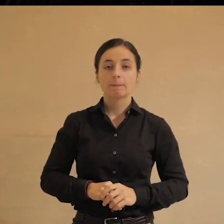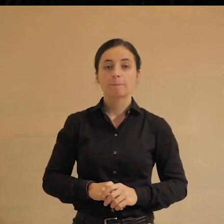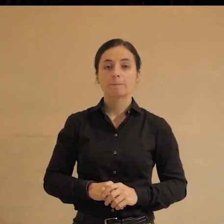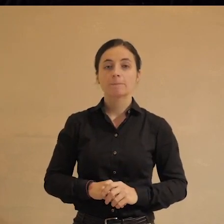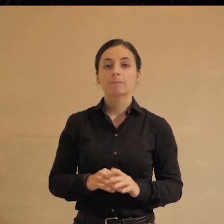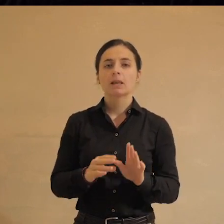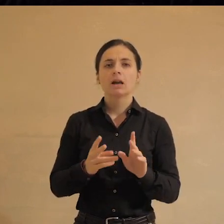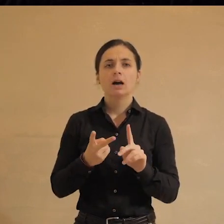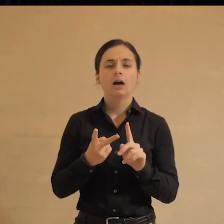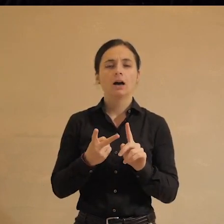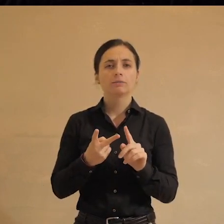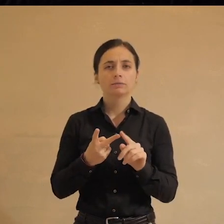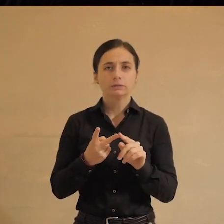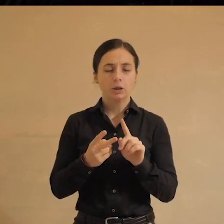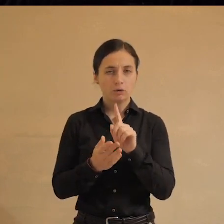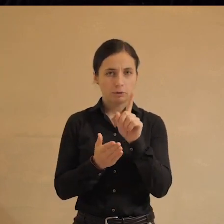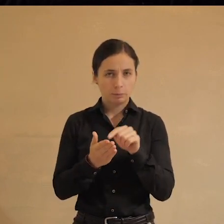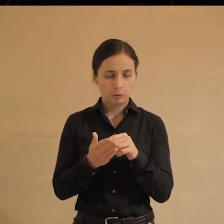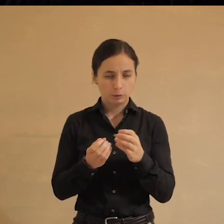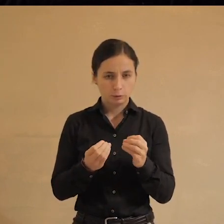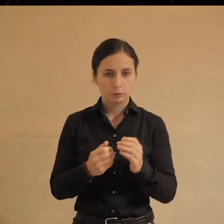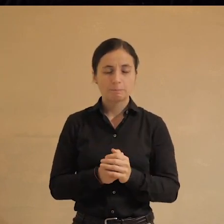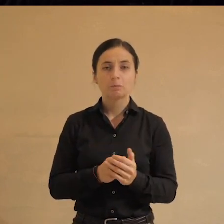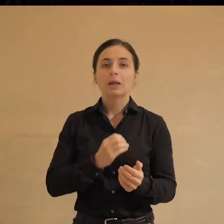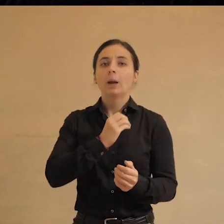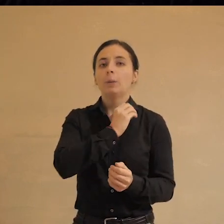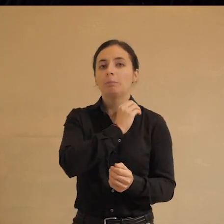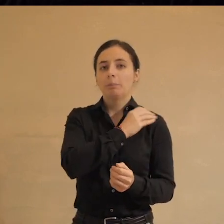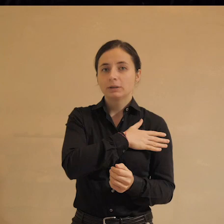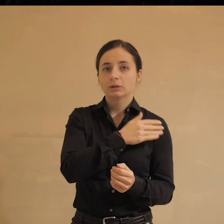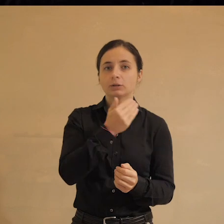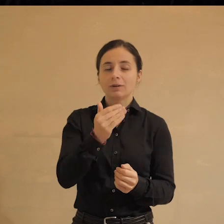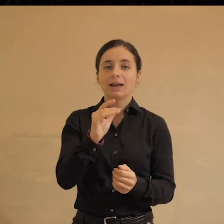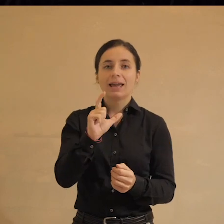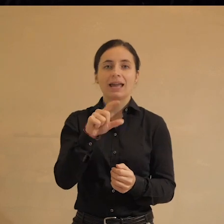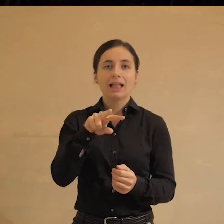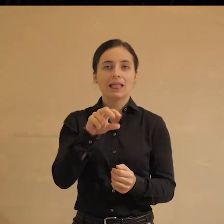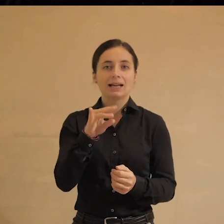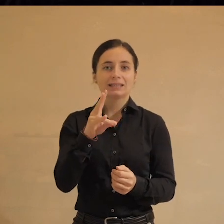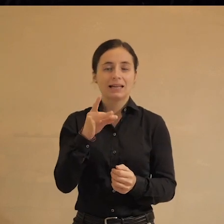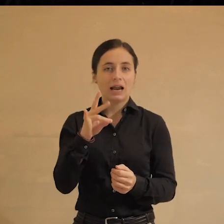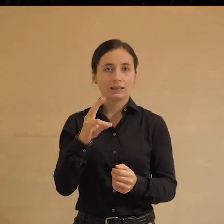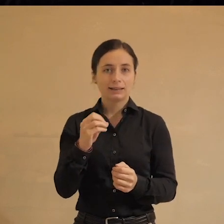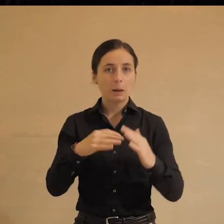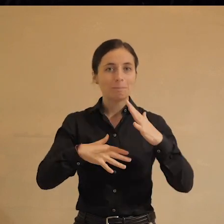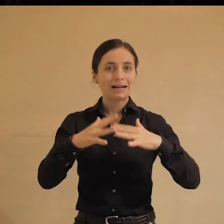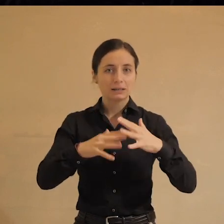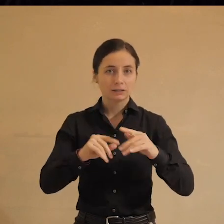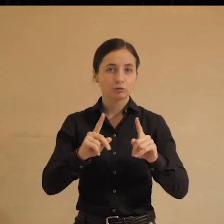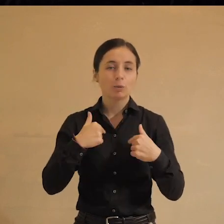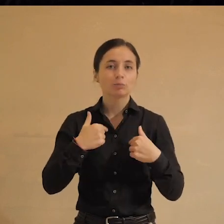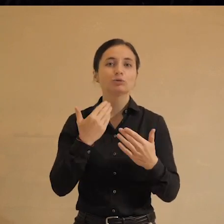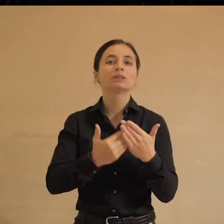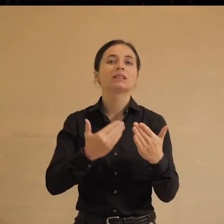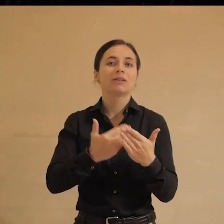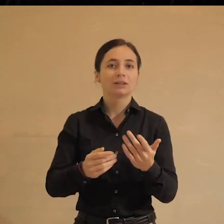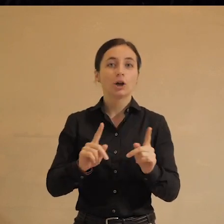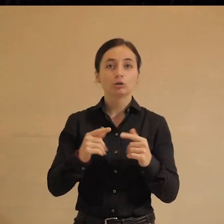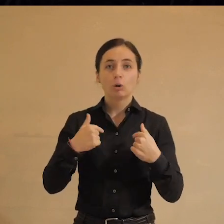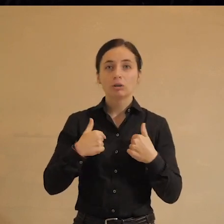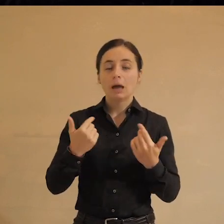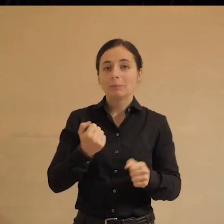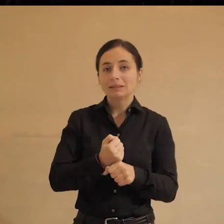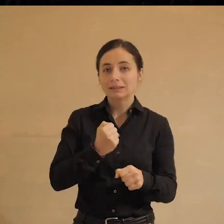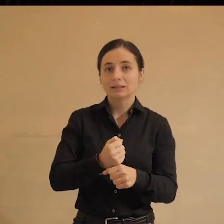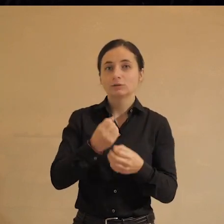Да, и что такое у нас? А, Петербург и его электоральные практики. Слушай, ну что я вам буду советовать? Да, что нам делать